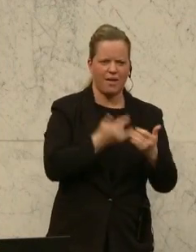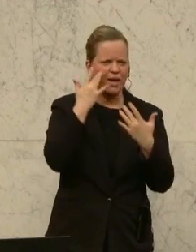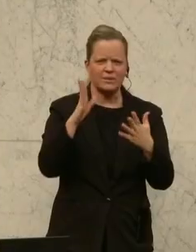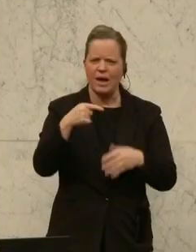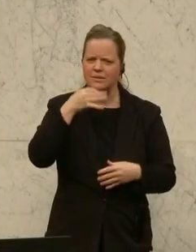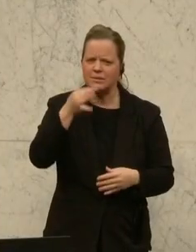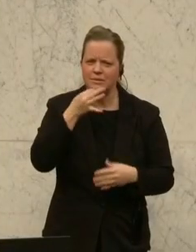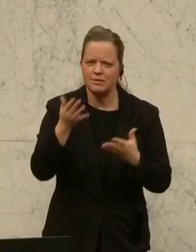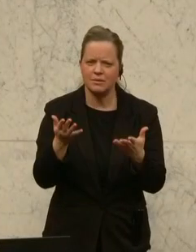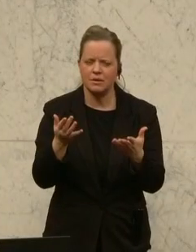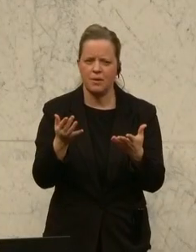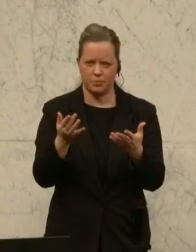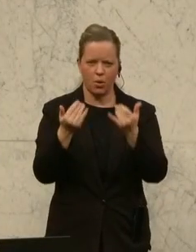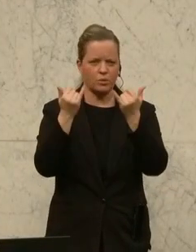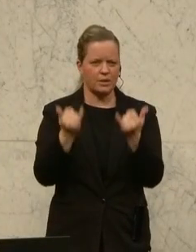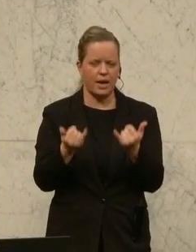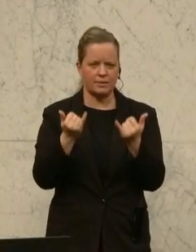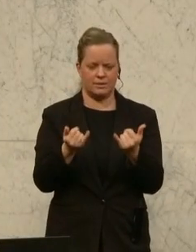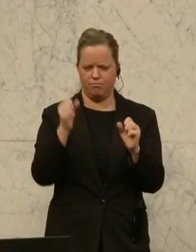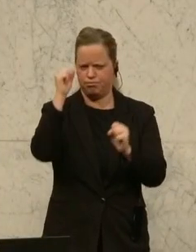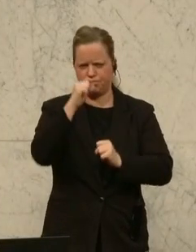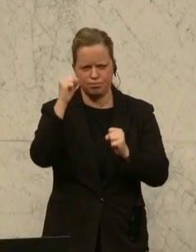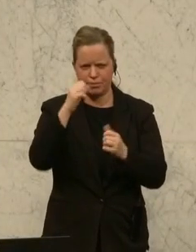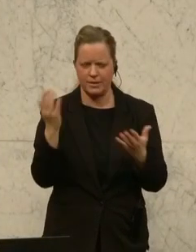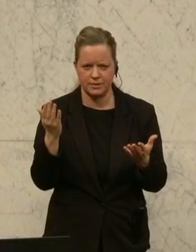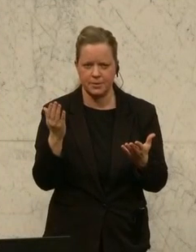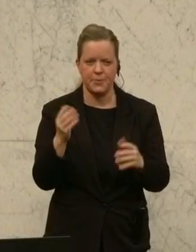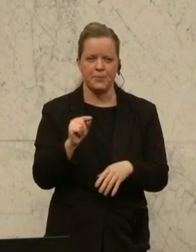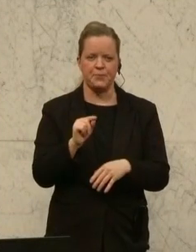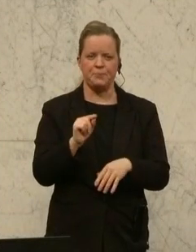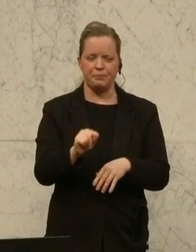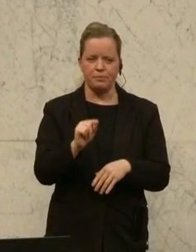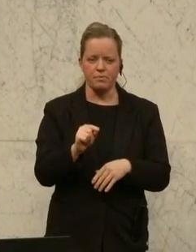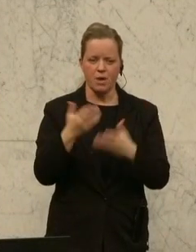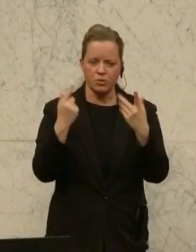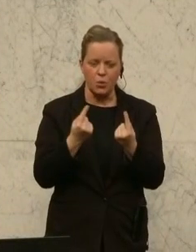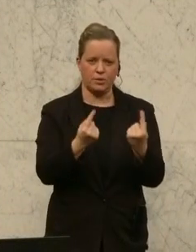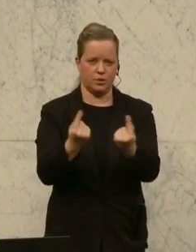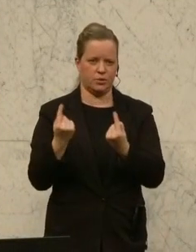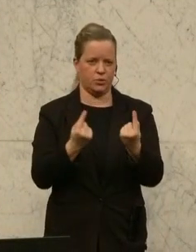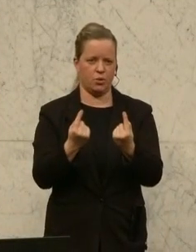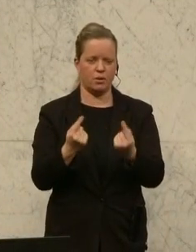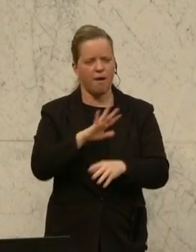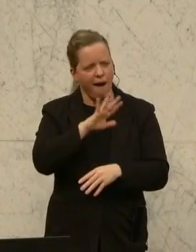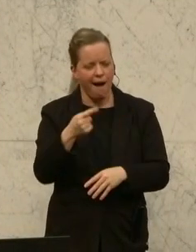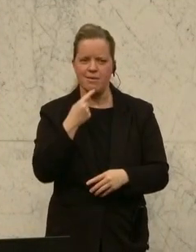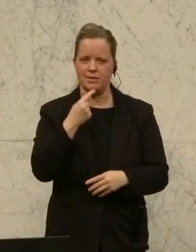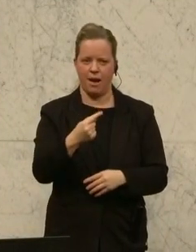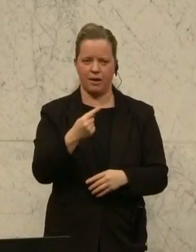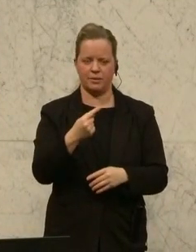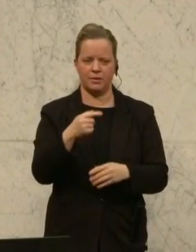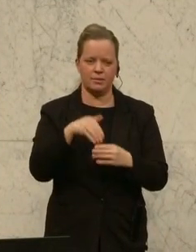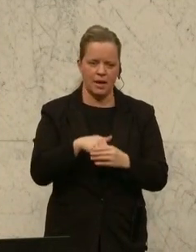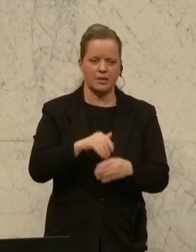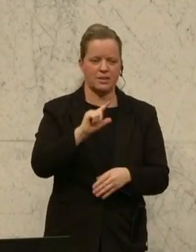Und jetzt reichen Sie, und das ist der Wahnsinn, dass Sie jetzt hergehen in so einer Situation, wo alle sagen, zweite